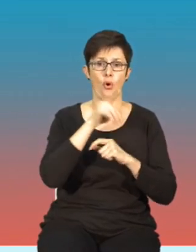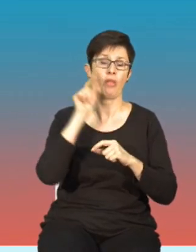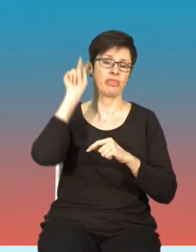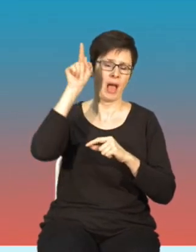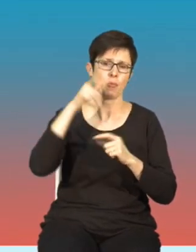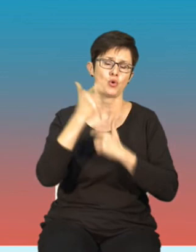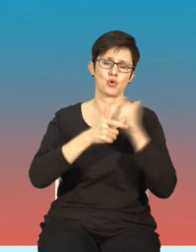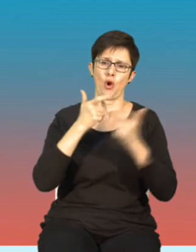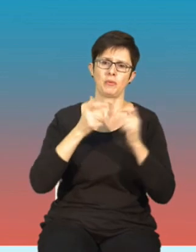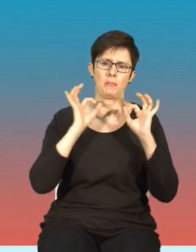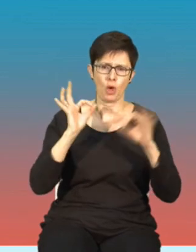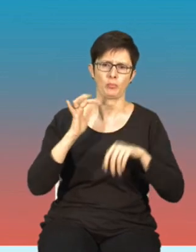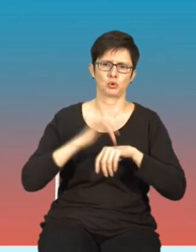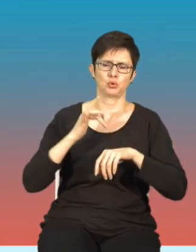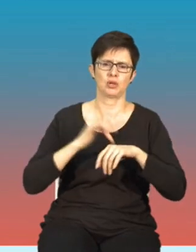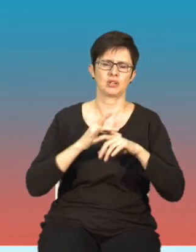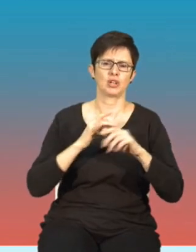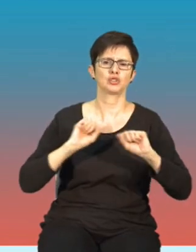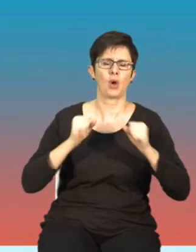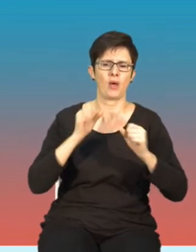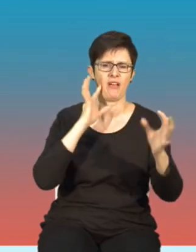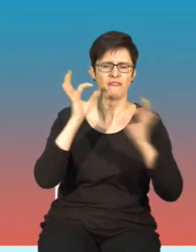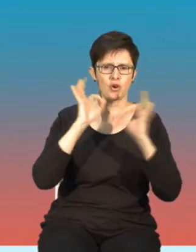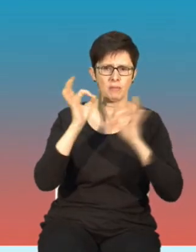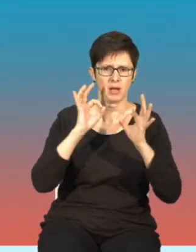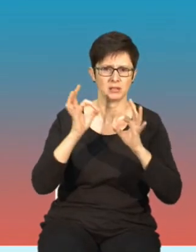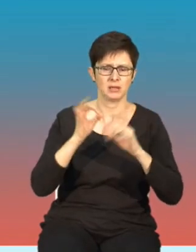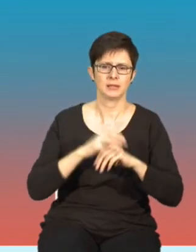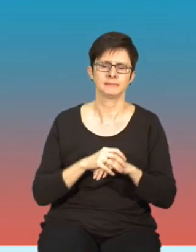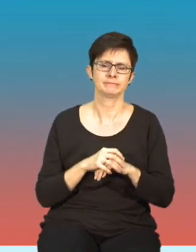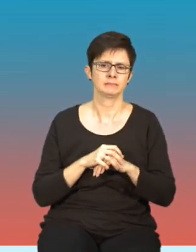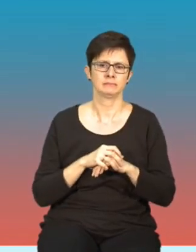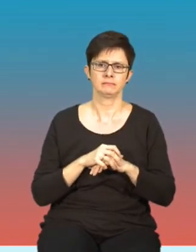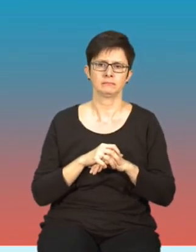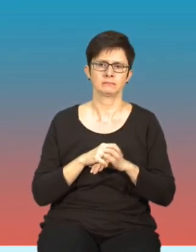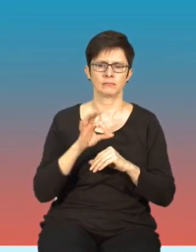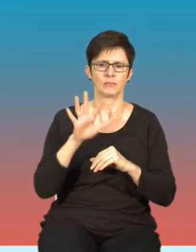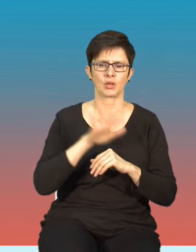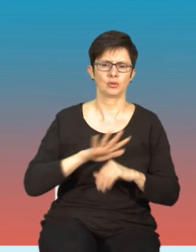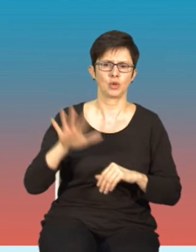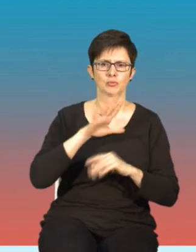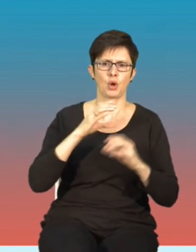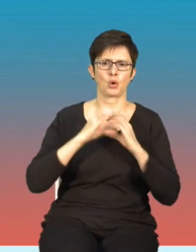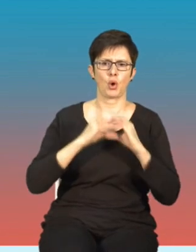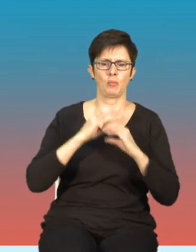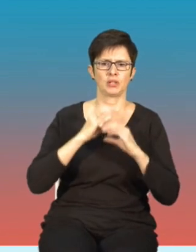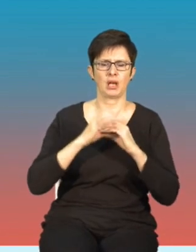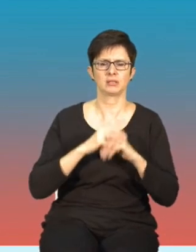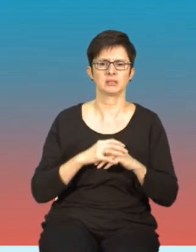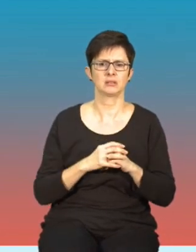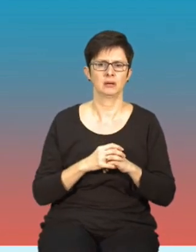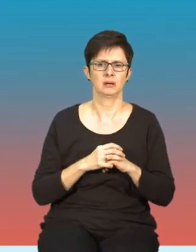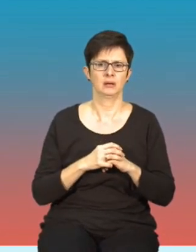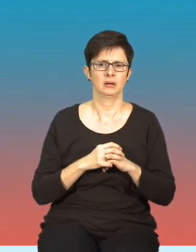działania informacyjne z poziomu stratkomu swojego z obszaru komunikacji strategicznej,